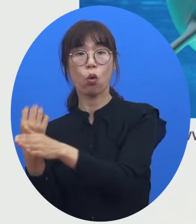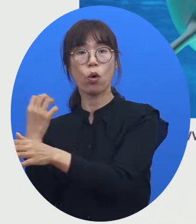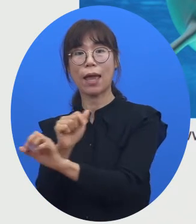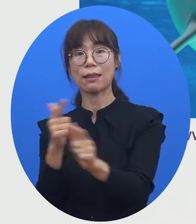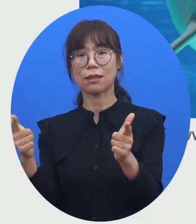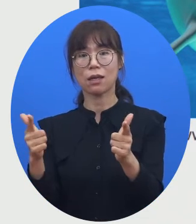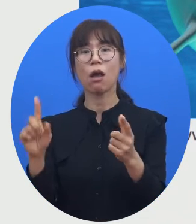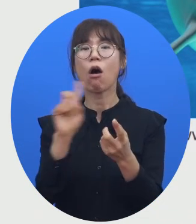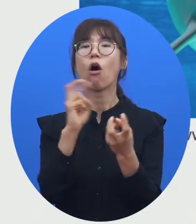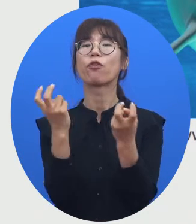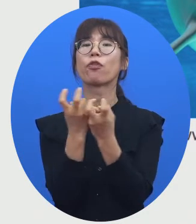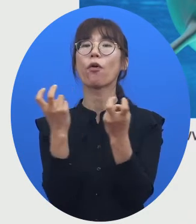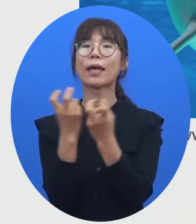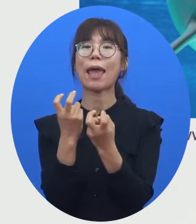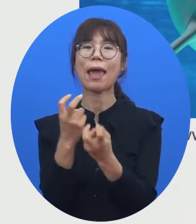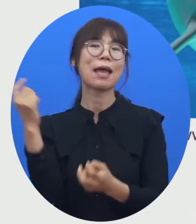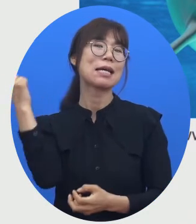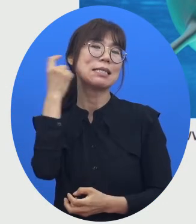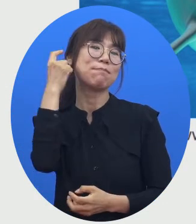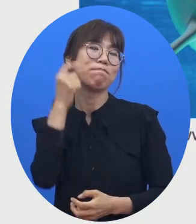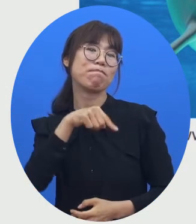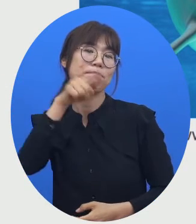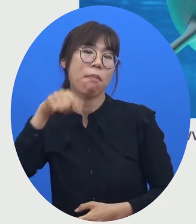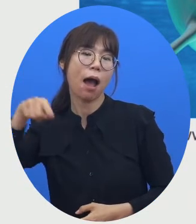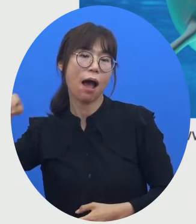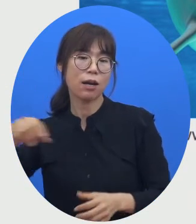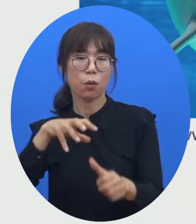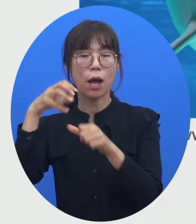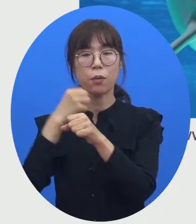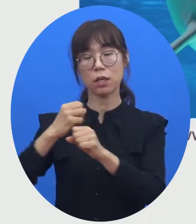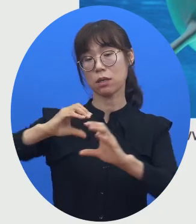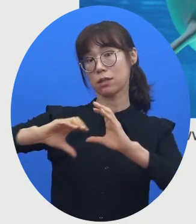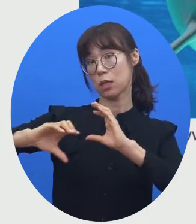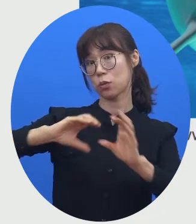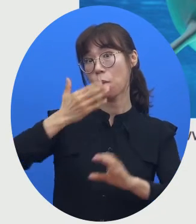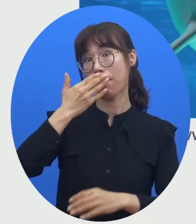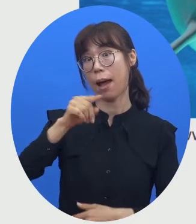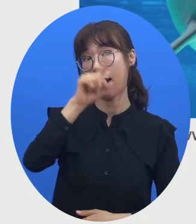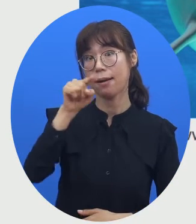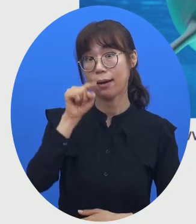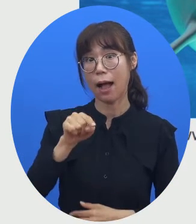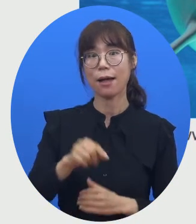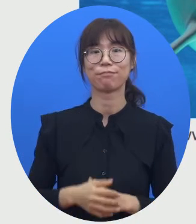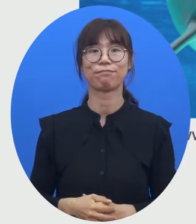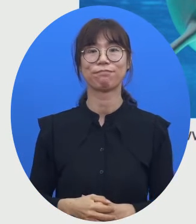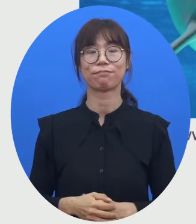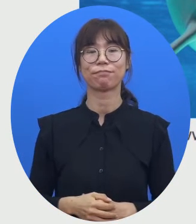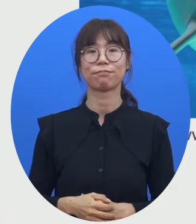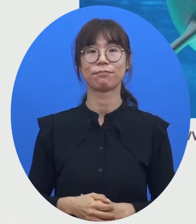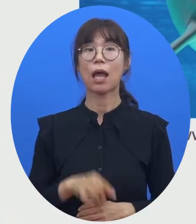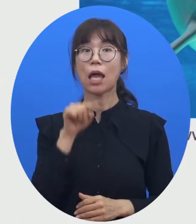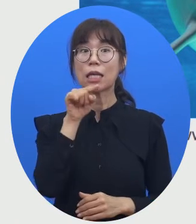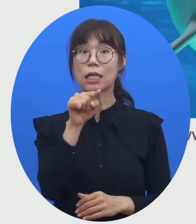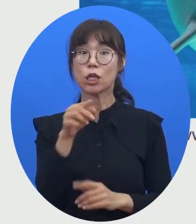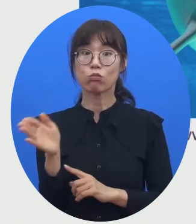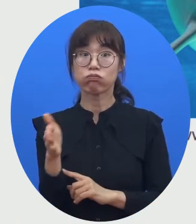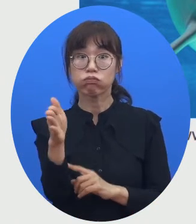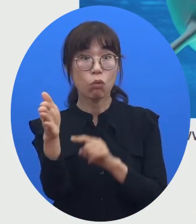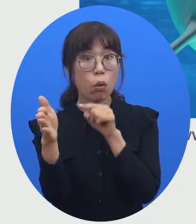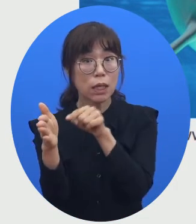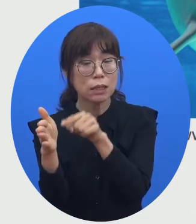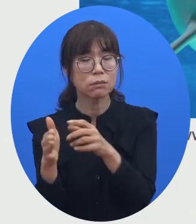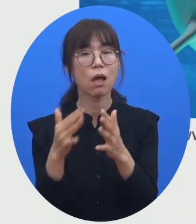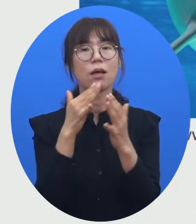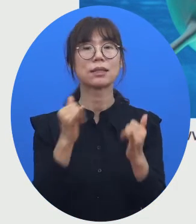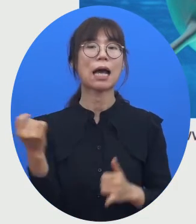의사소통을 할 수 있는가를 좀 이야기를 해볼 건데요. 우리가 돌고래는 사람이